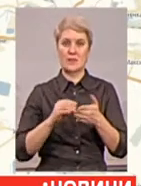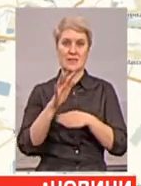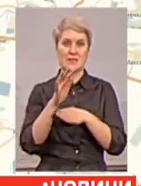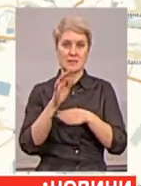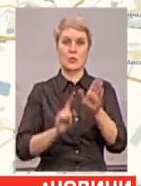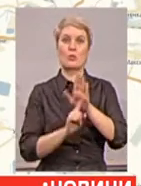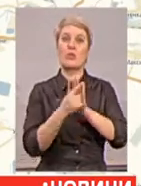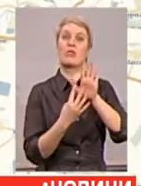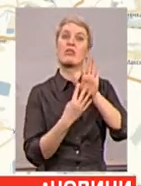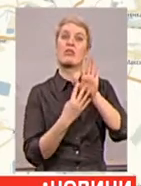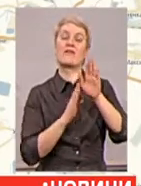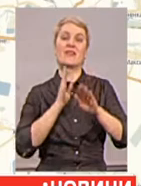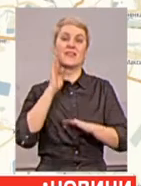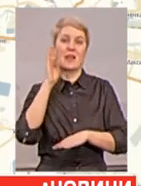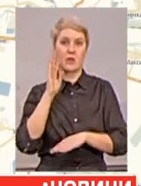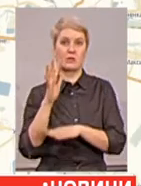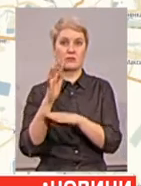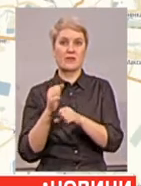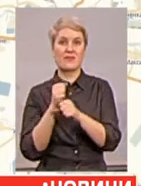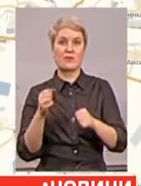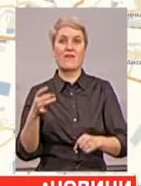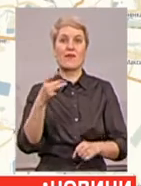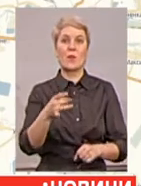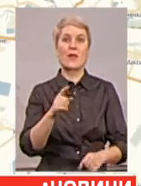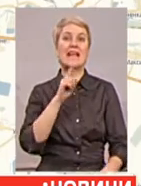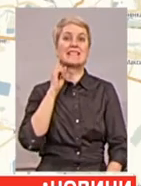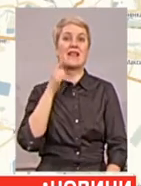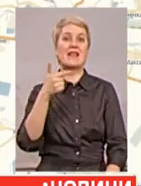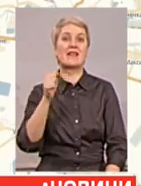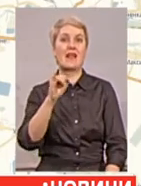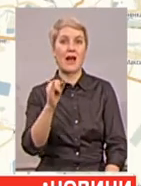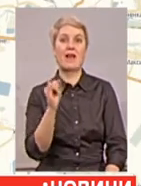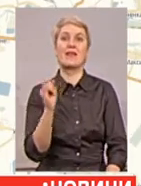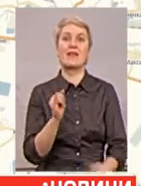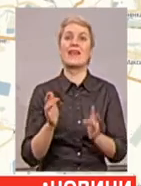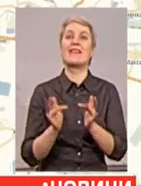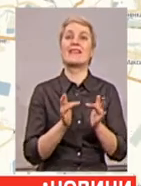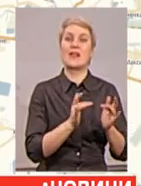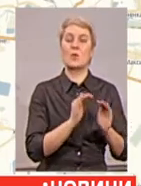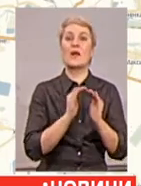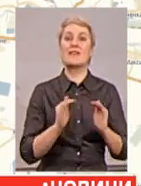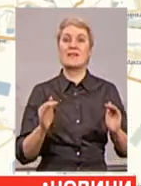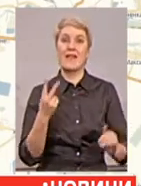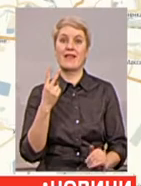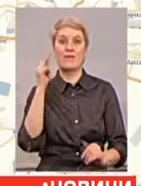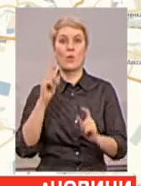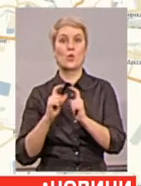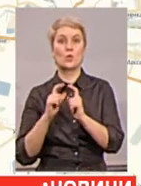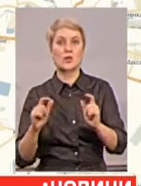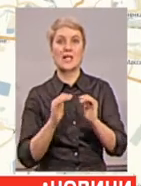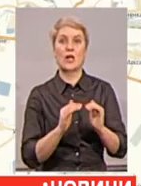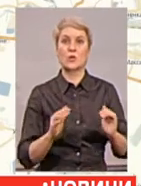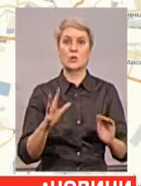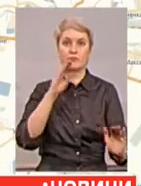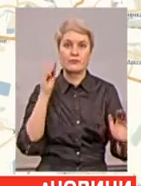-ї ранку. Судячи зі звуку, снаряди вибухають у районі Зеленого Гаю і інтернату. Дітей з двох шкіл і дитячого садка евакуювали у